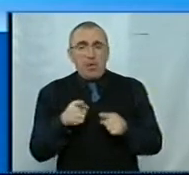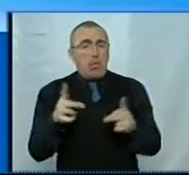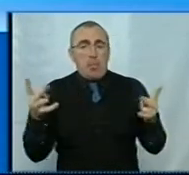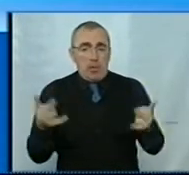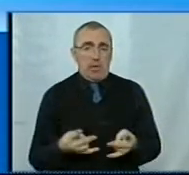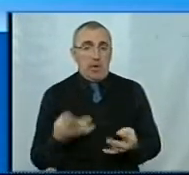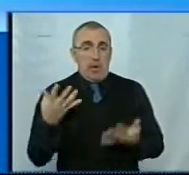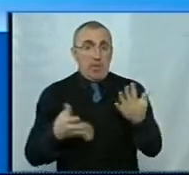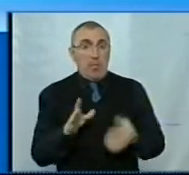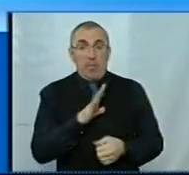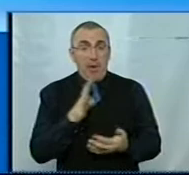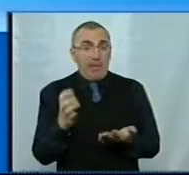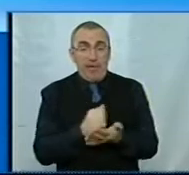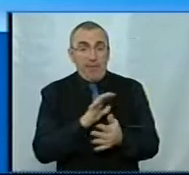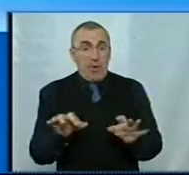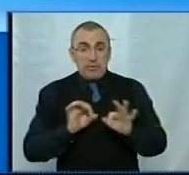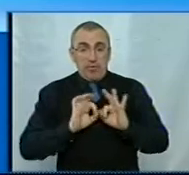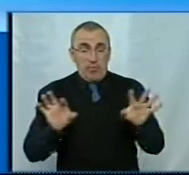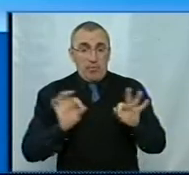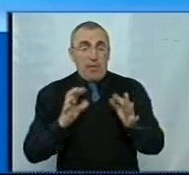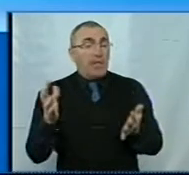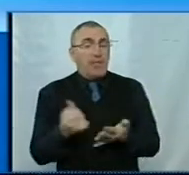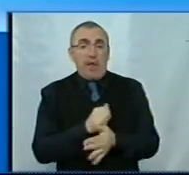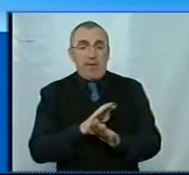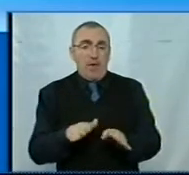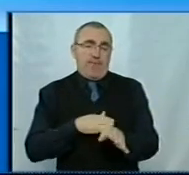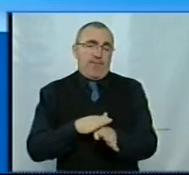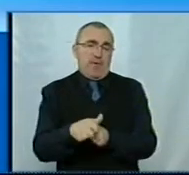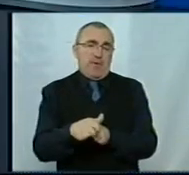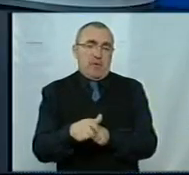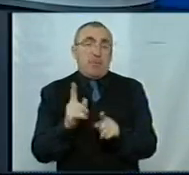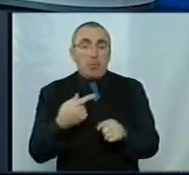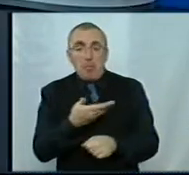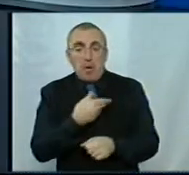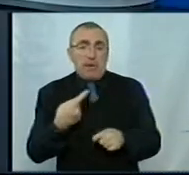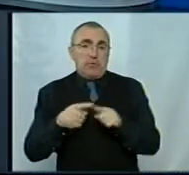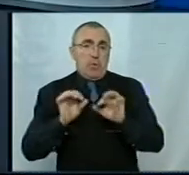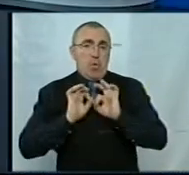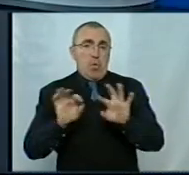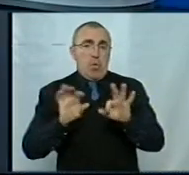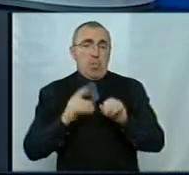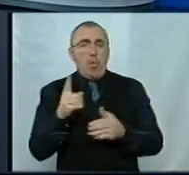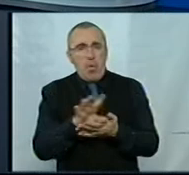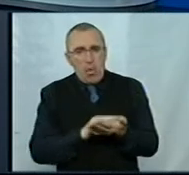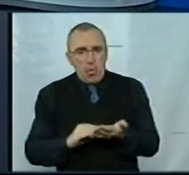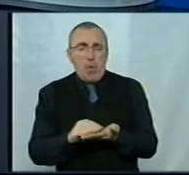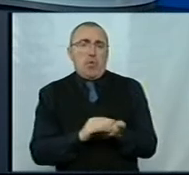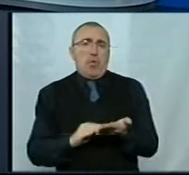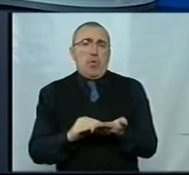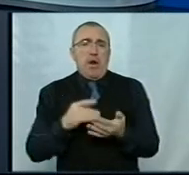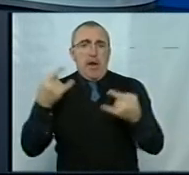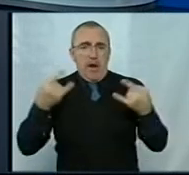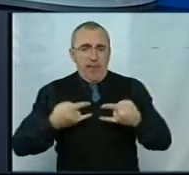але якщо воно було невдало сформульовано, воно невдало виконувалося. Слухайте, чому ми про це говоримо і неодноразово вже в